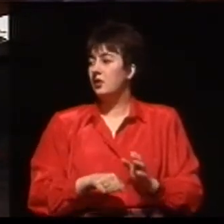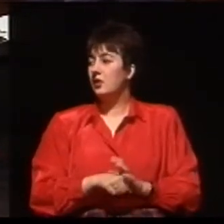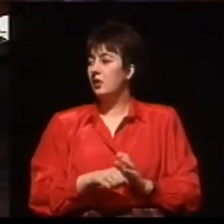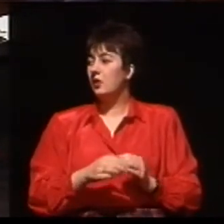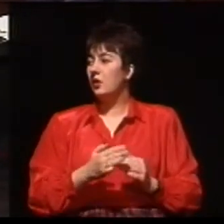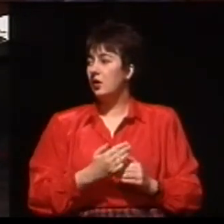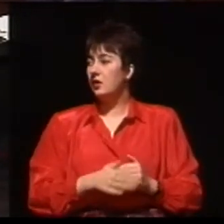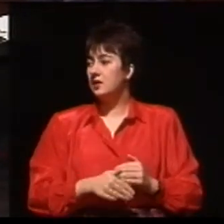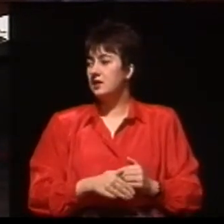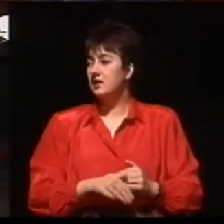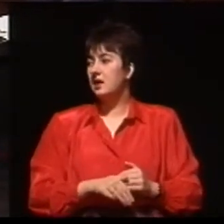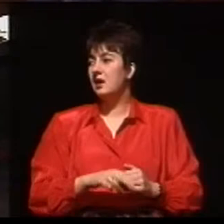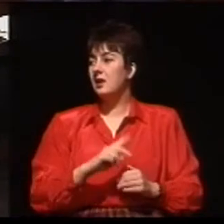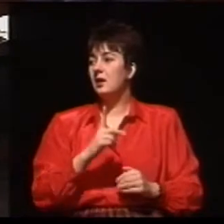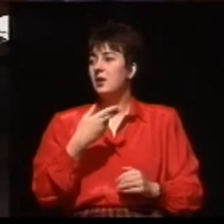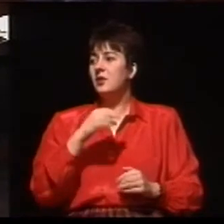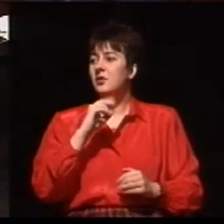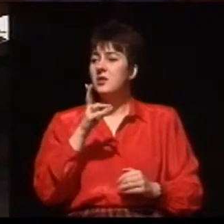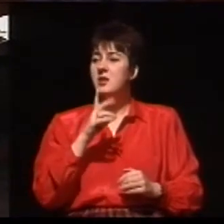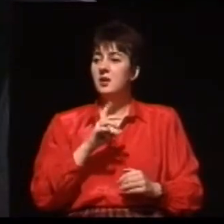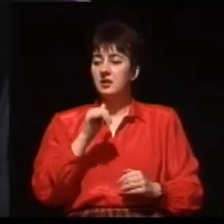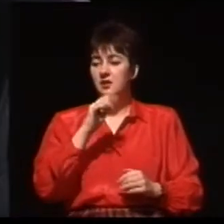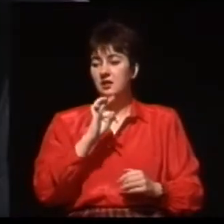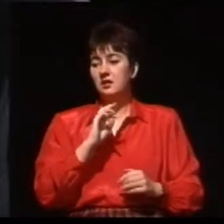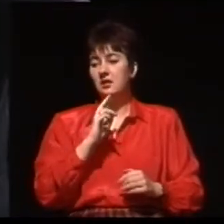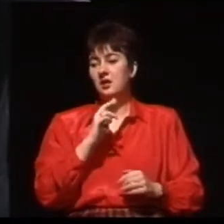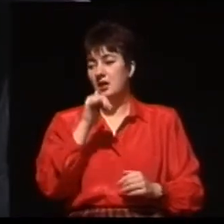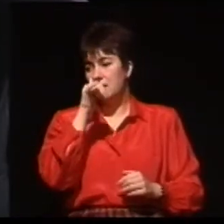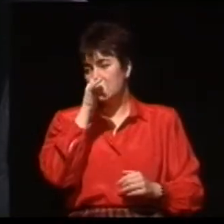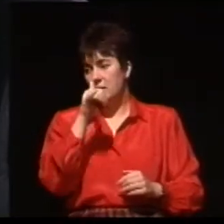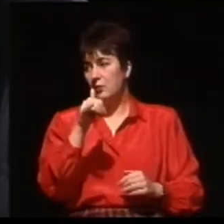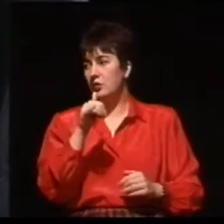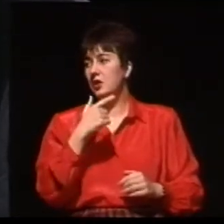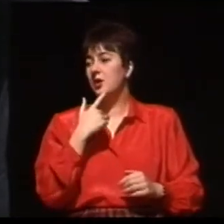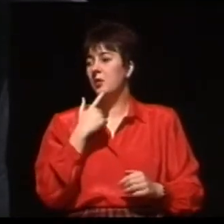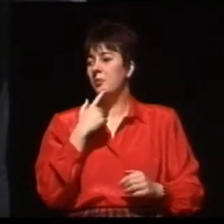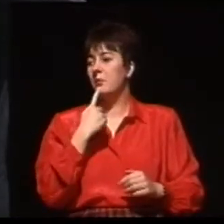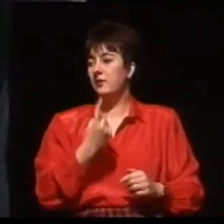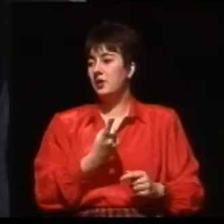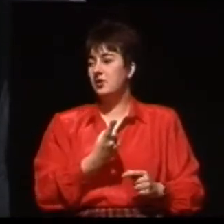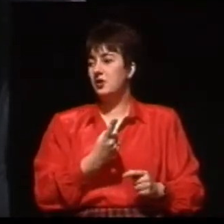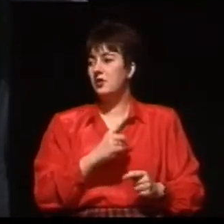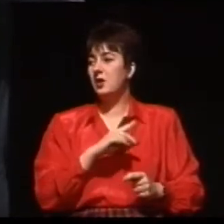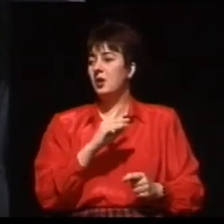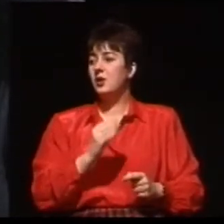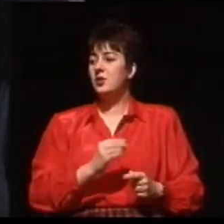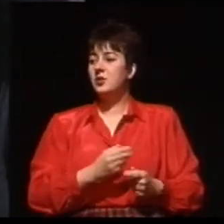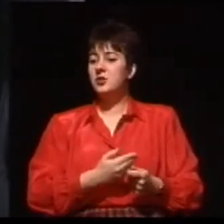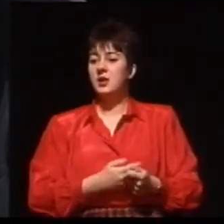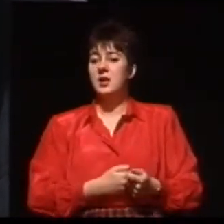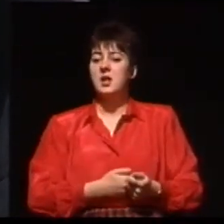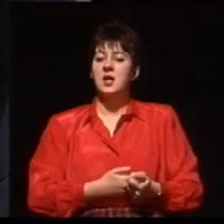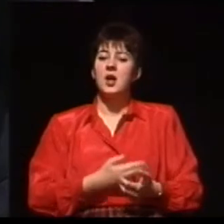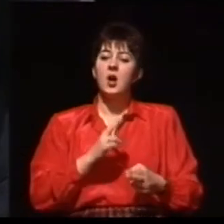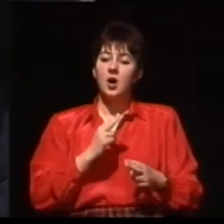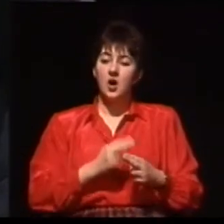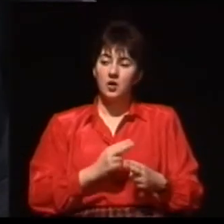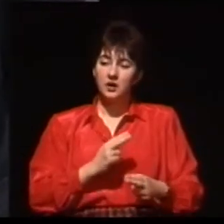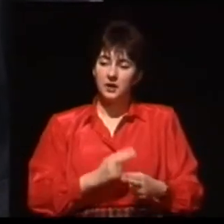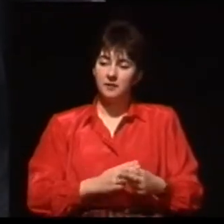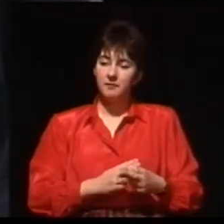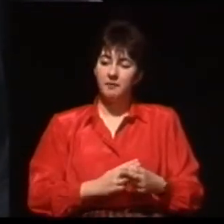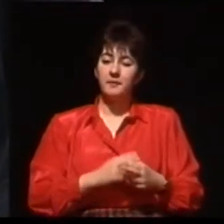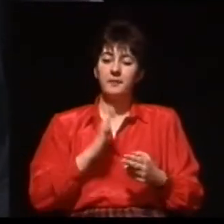osób operujących na świecie nie może powiedzieć, że z całą pewnością wcześniej powie, że będzie korzyść, którą zaakceptuje chory. Tutaj